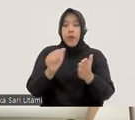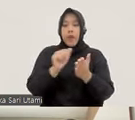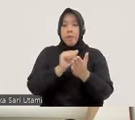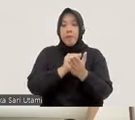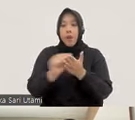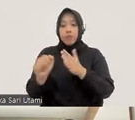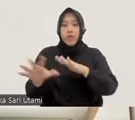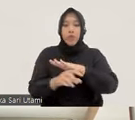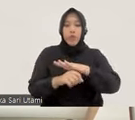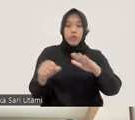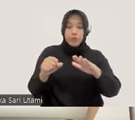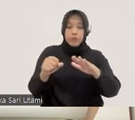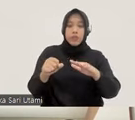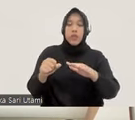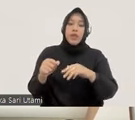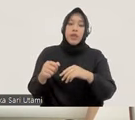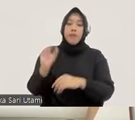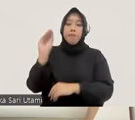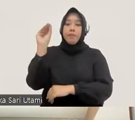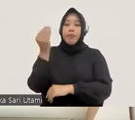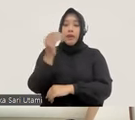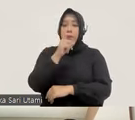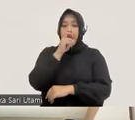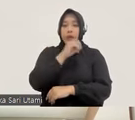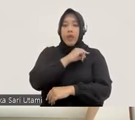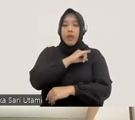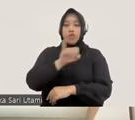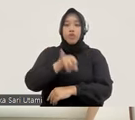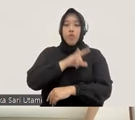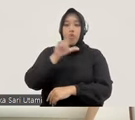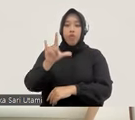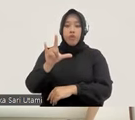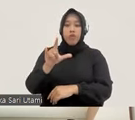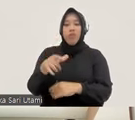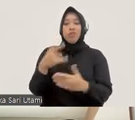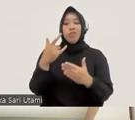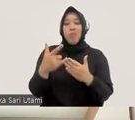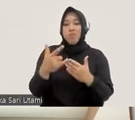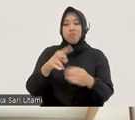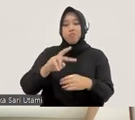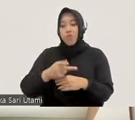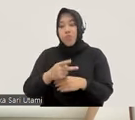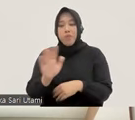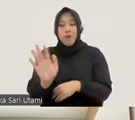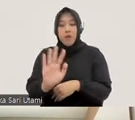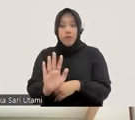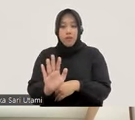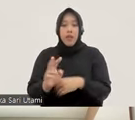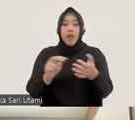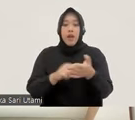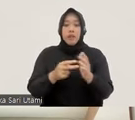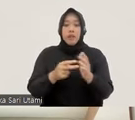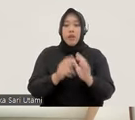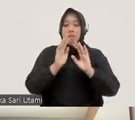di rezim pemerintahan Pak Jokowi itu jalan di tempat. Ini tentu banyak sekali aktor yang